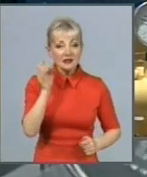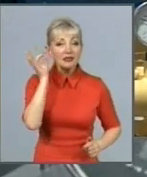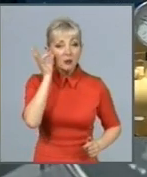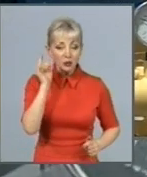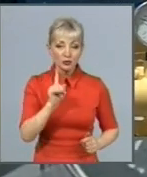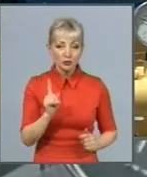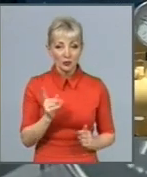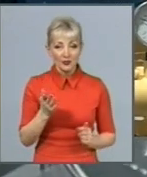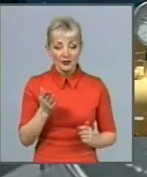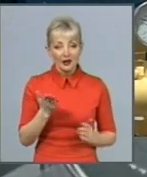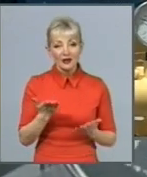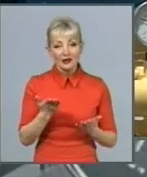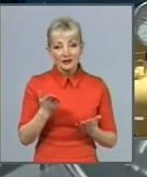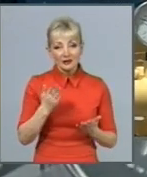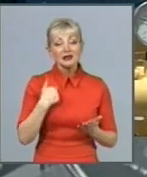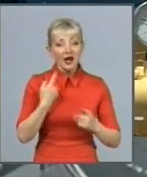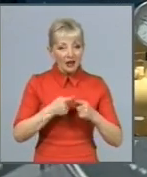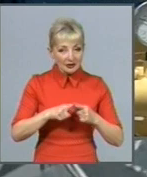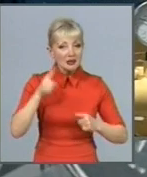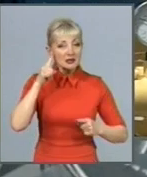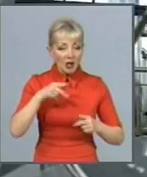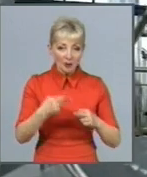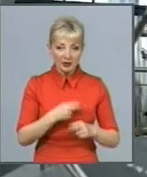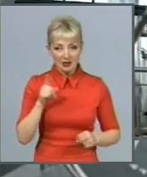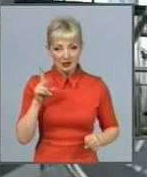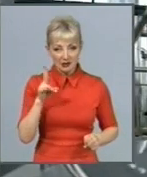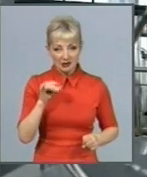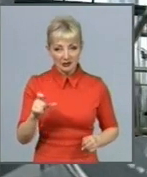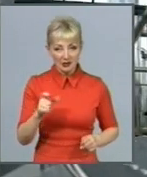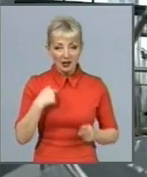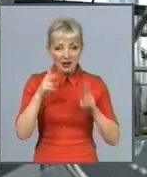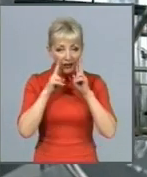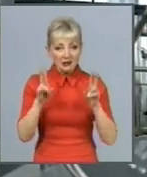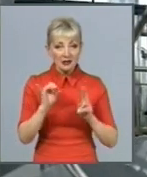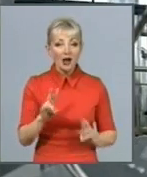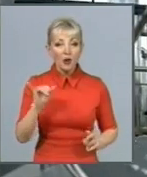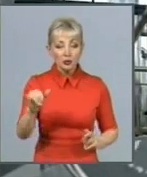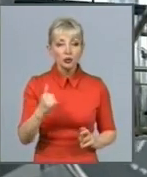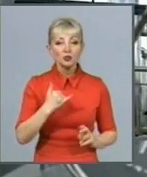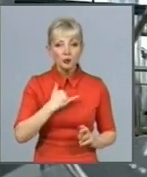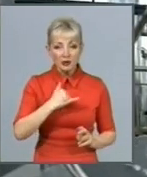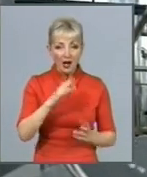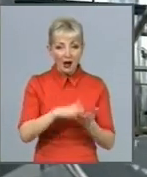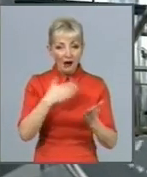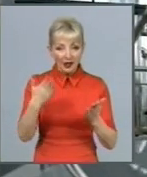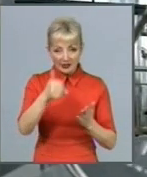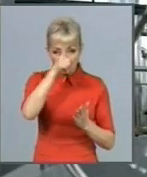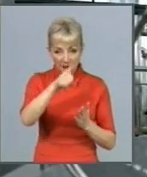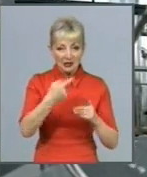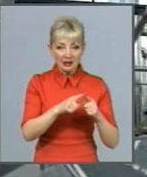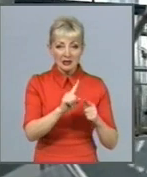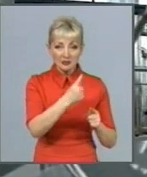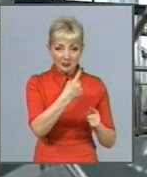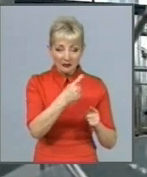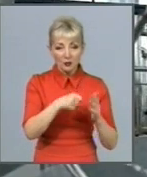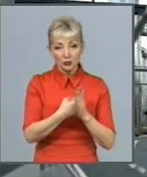я це знаю без них. І у мене, я не знаю, як у них, але у мене календарний місяць – це з 1 по 31. Сьогодні ми доплачуємо